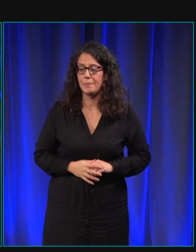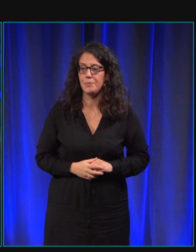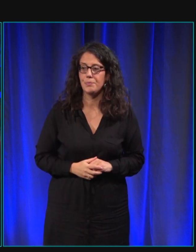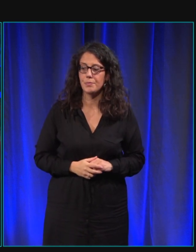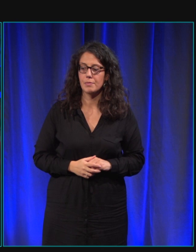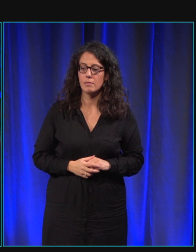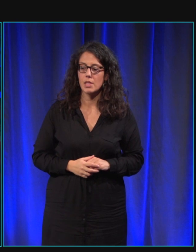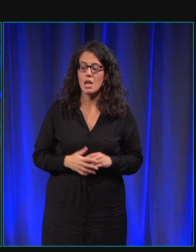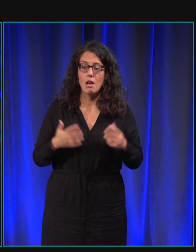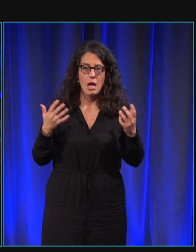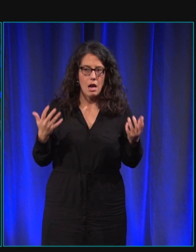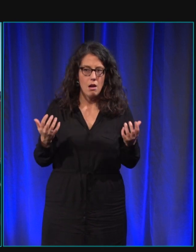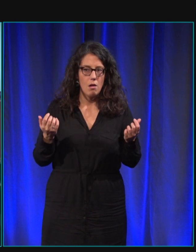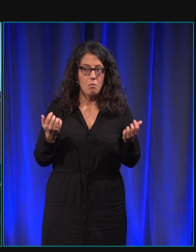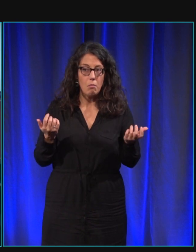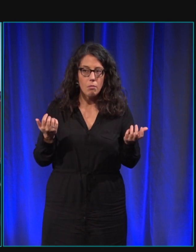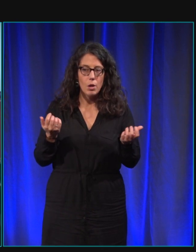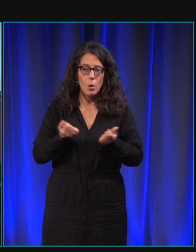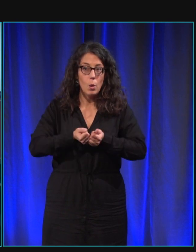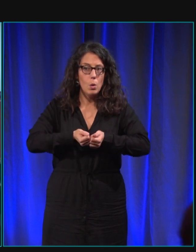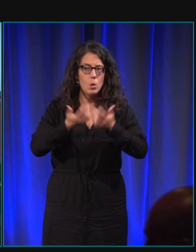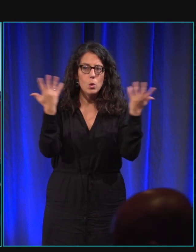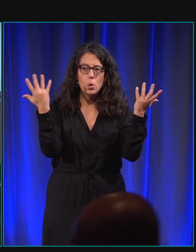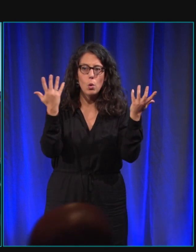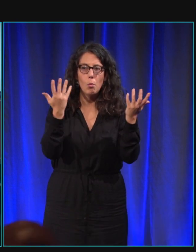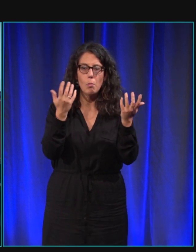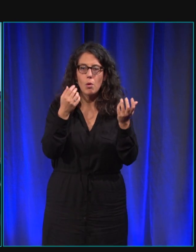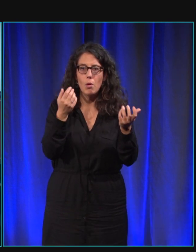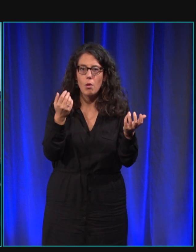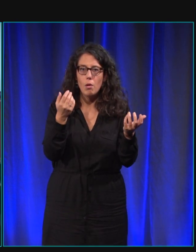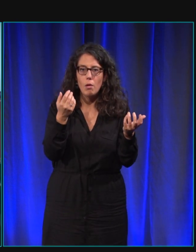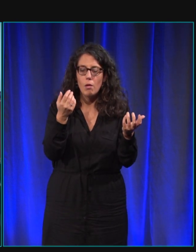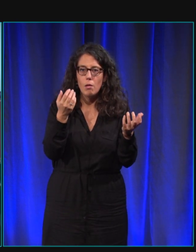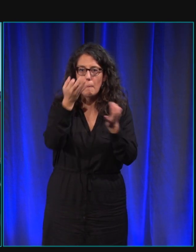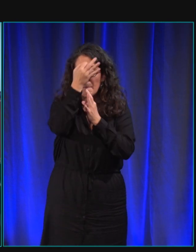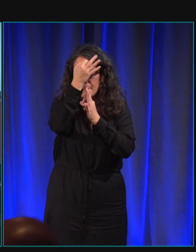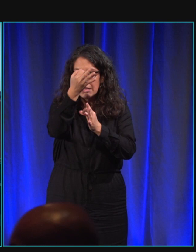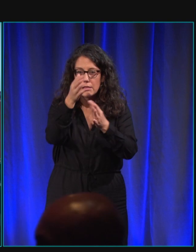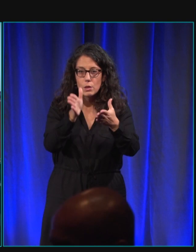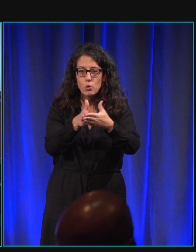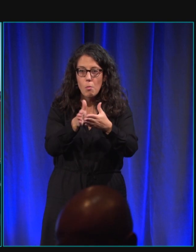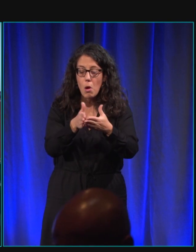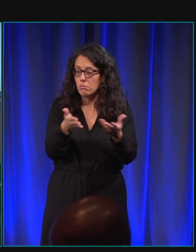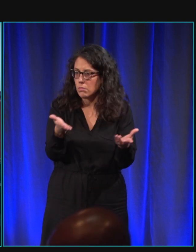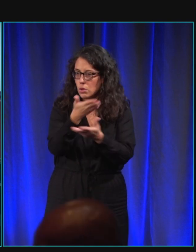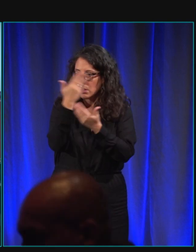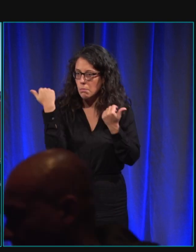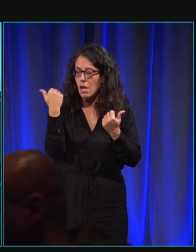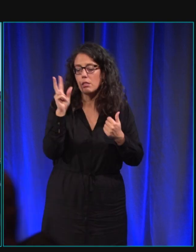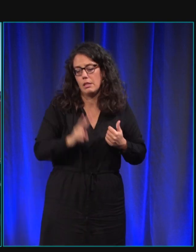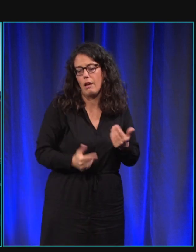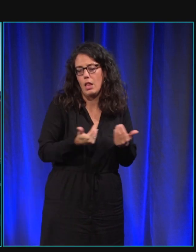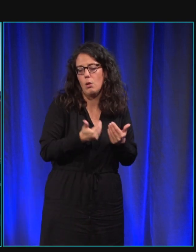alors je n pas le nombre pardon je n'ai pas le nombre exact de demandes on en reçoit énormément